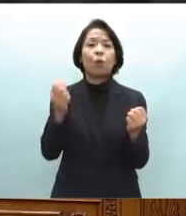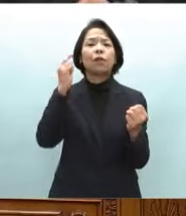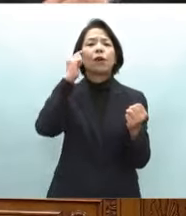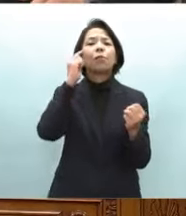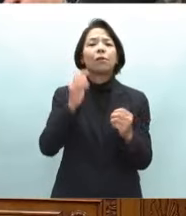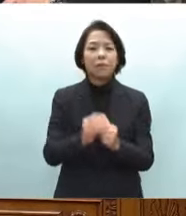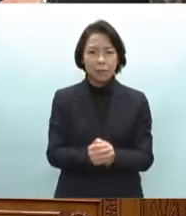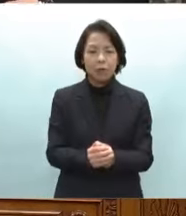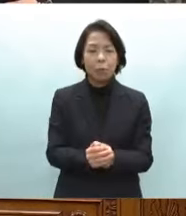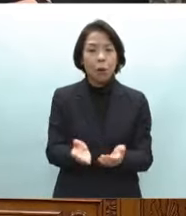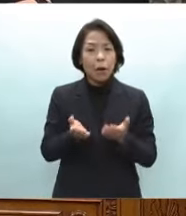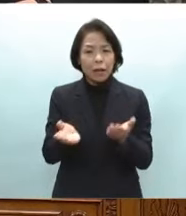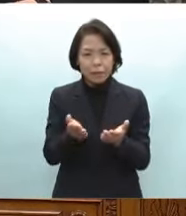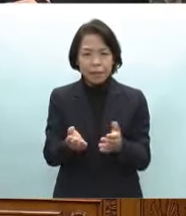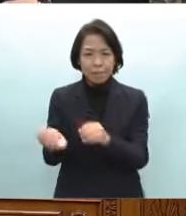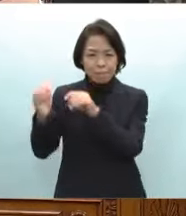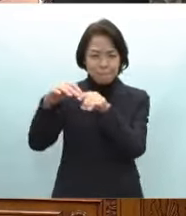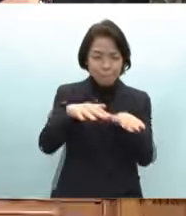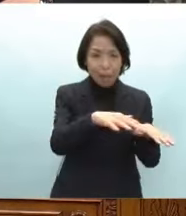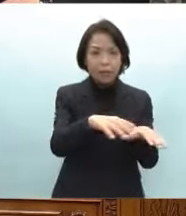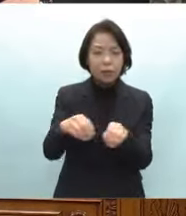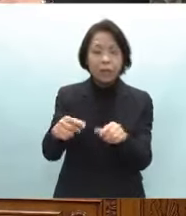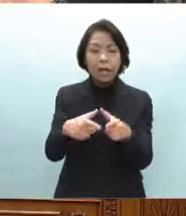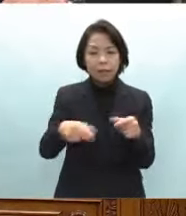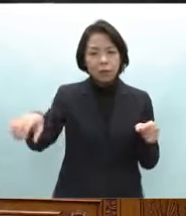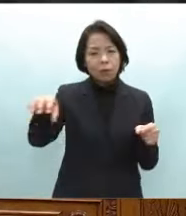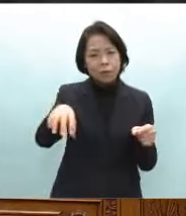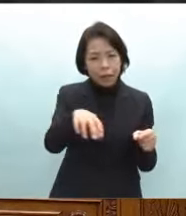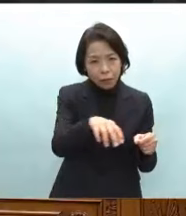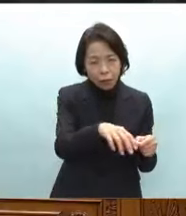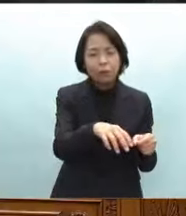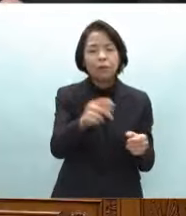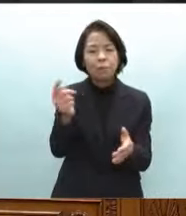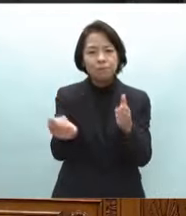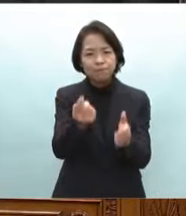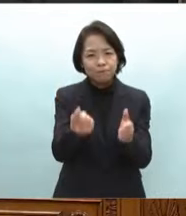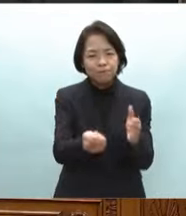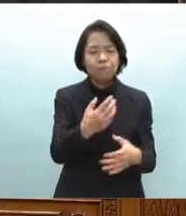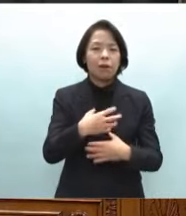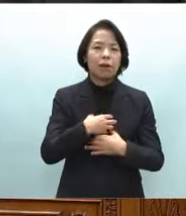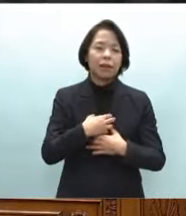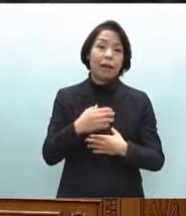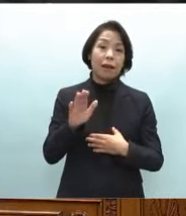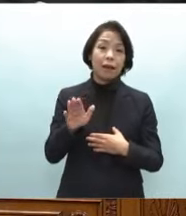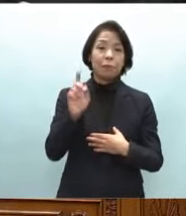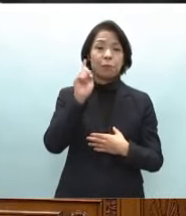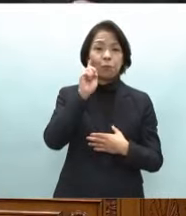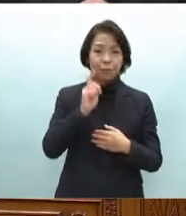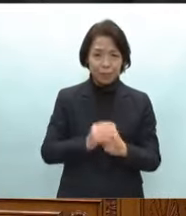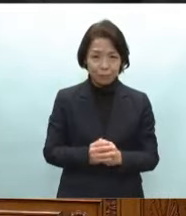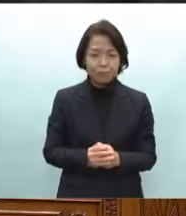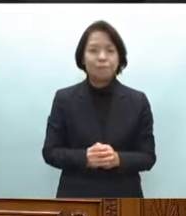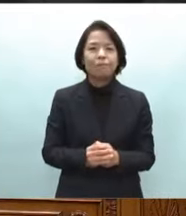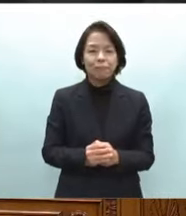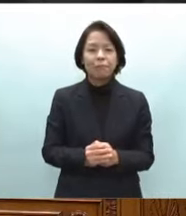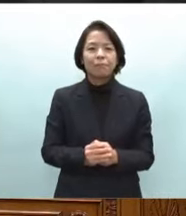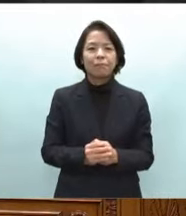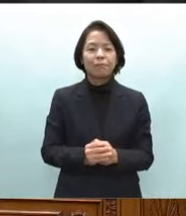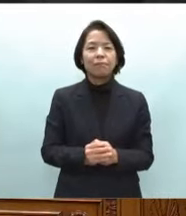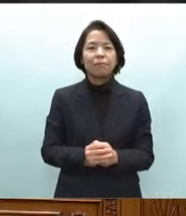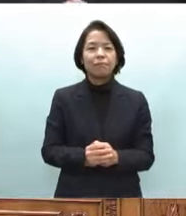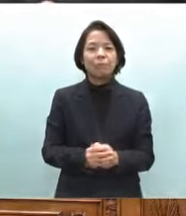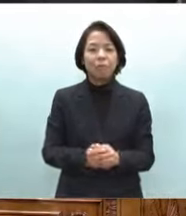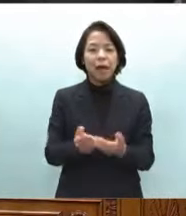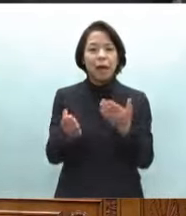震津波などの災害は日本全国どこでも生じる懸念があります被災権の議員ではありますが